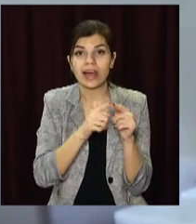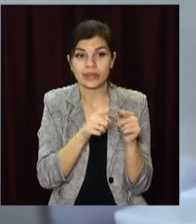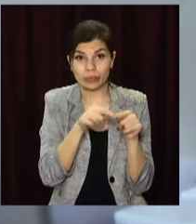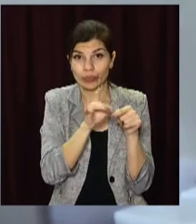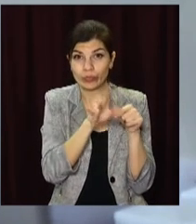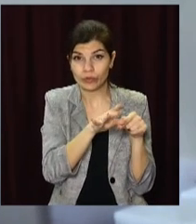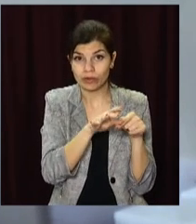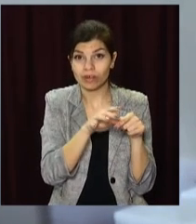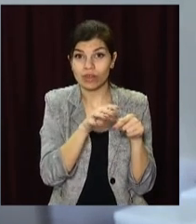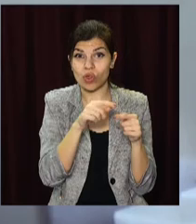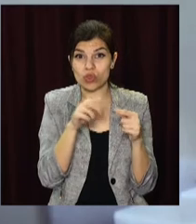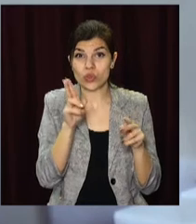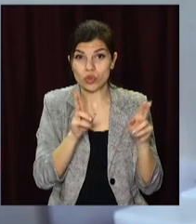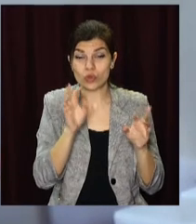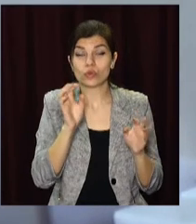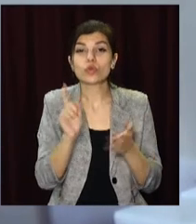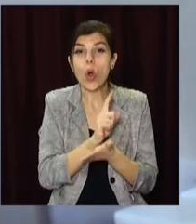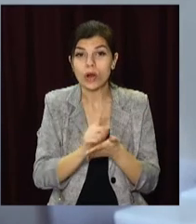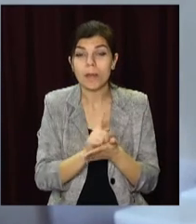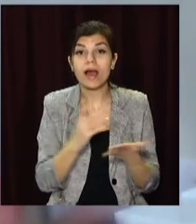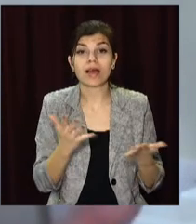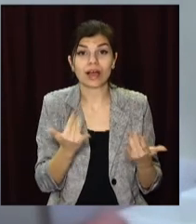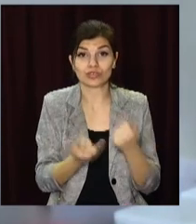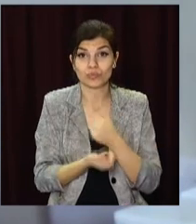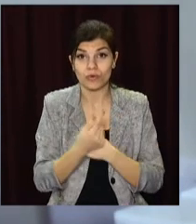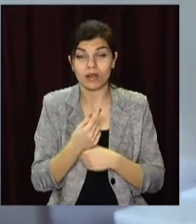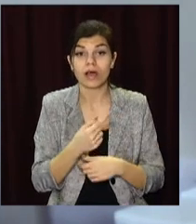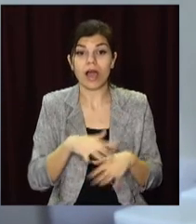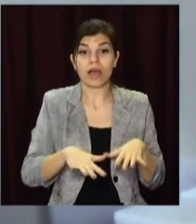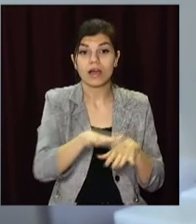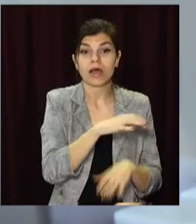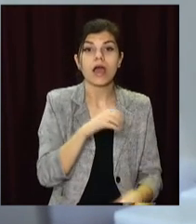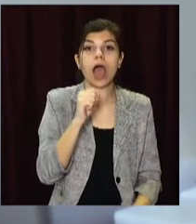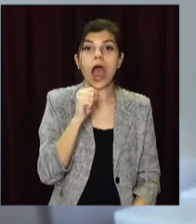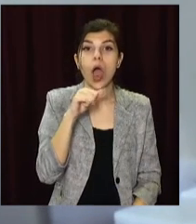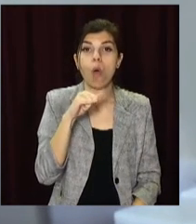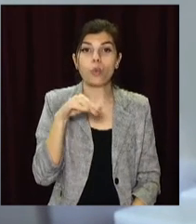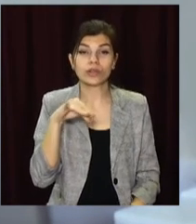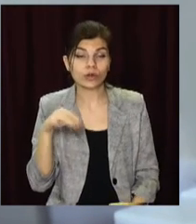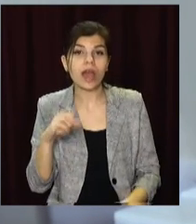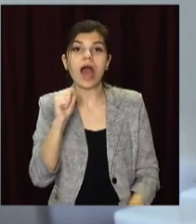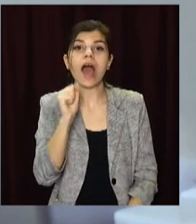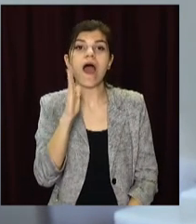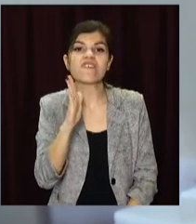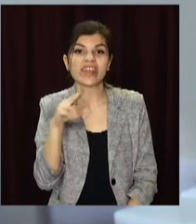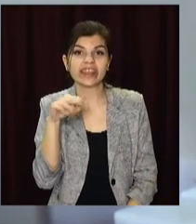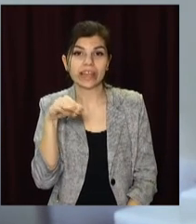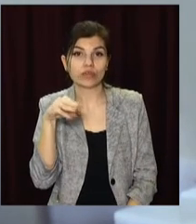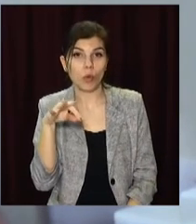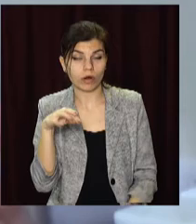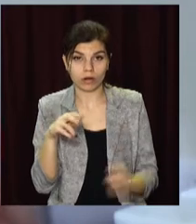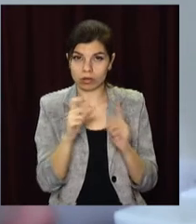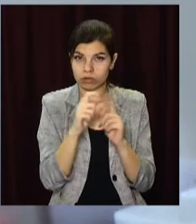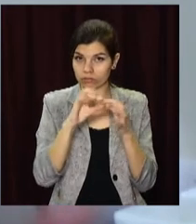норми, ті норми, які зараз з'явилися, аудиторія і авдиторія, паралельне вживання, або, наприклад,